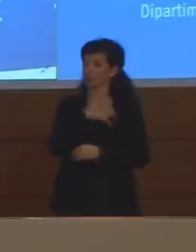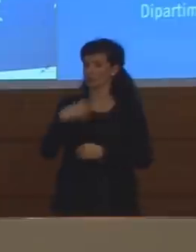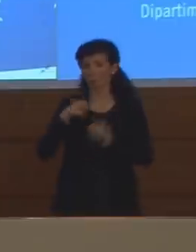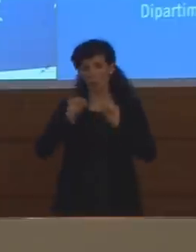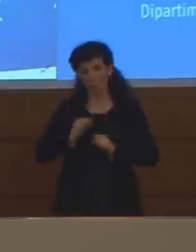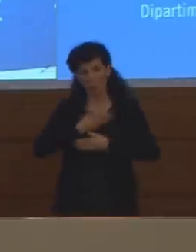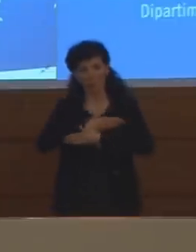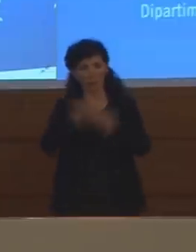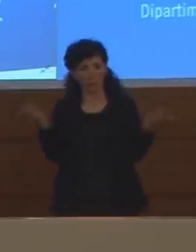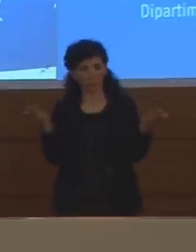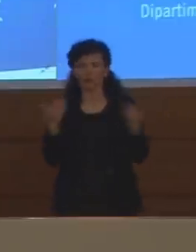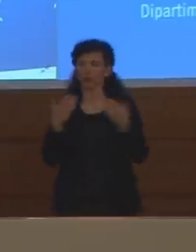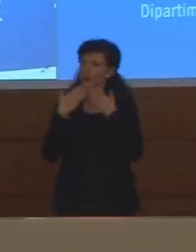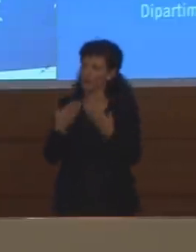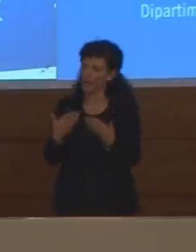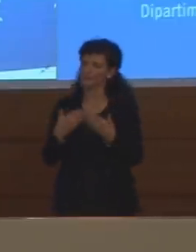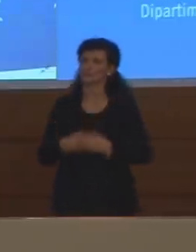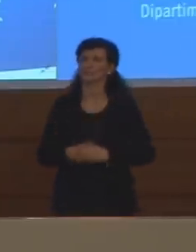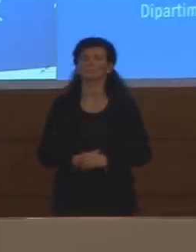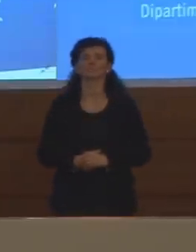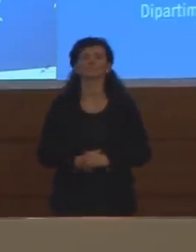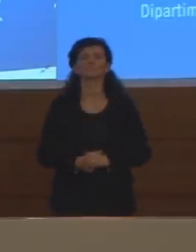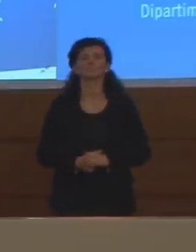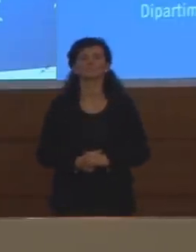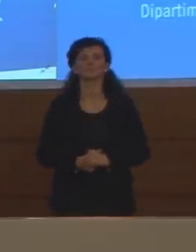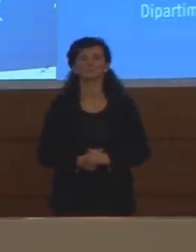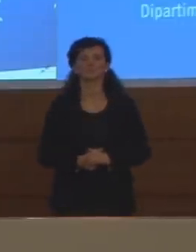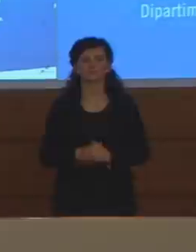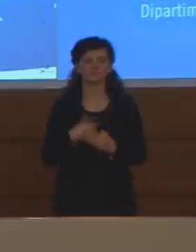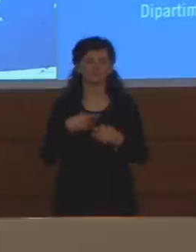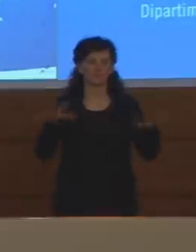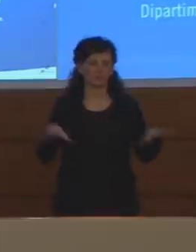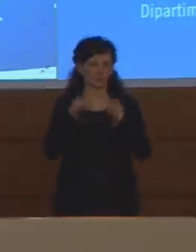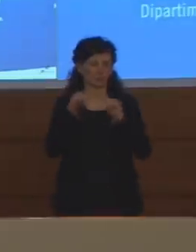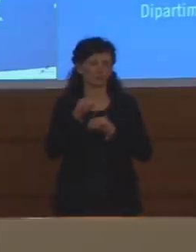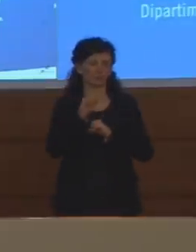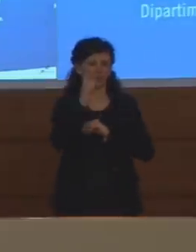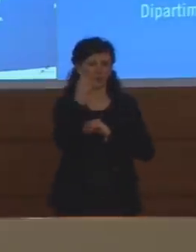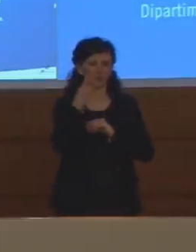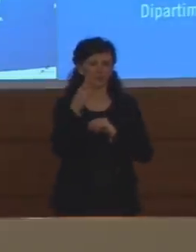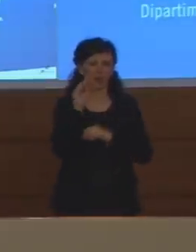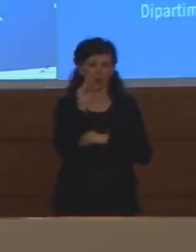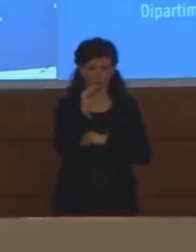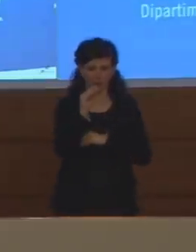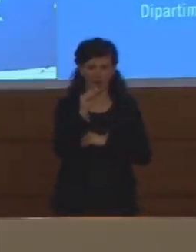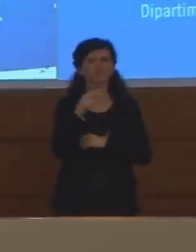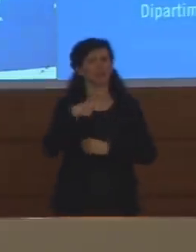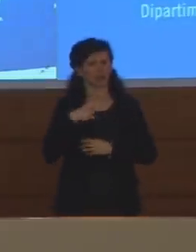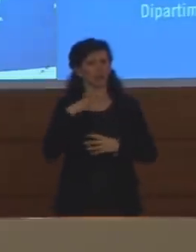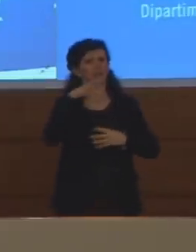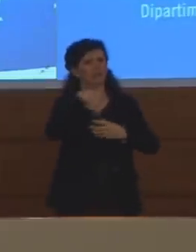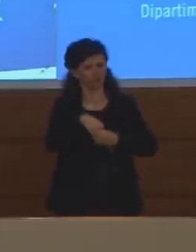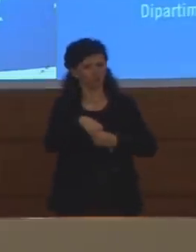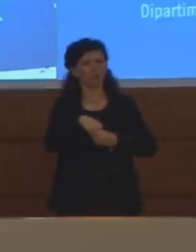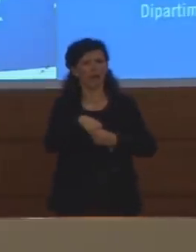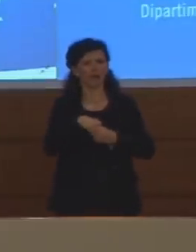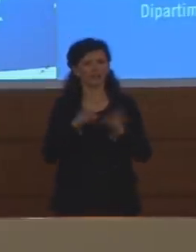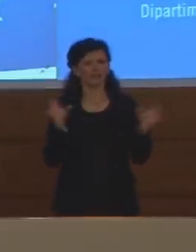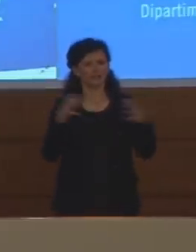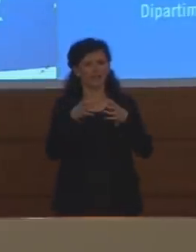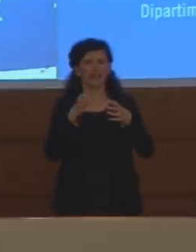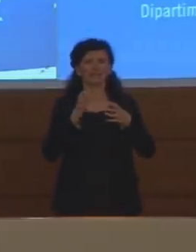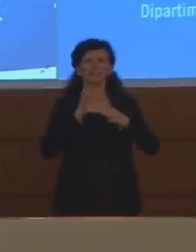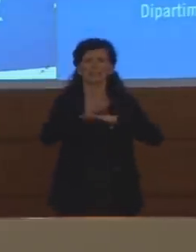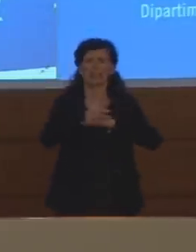grazie allora partiamo dalla prima questione faccio parte anche della sforza del Presidente Colau e